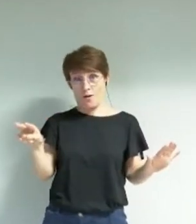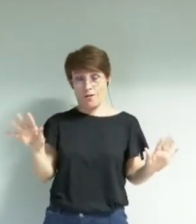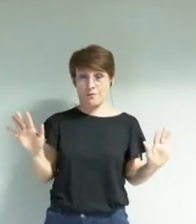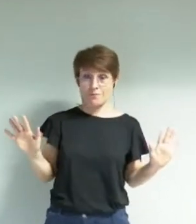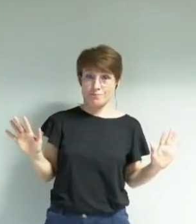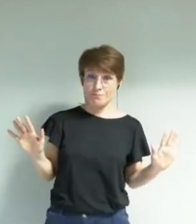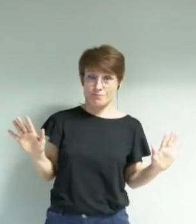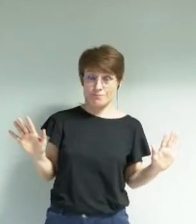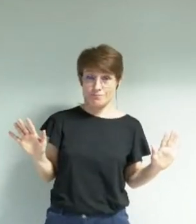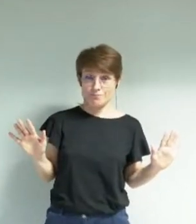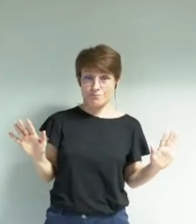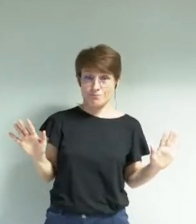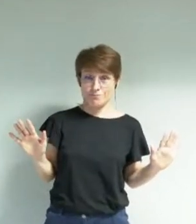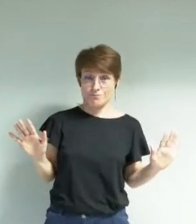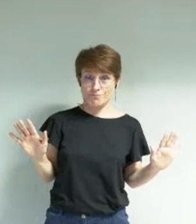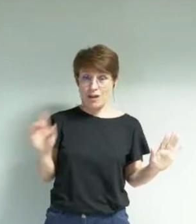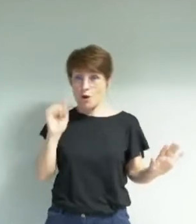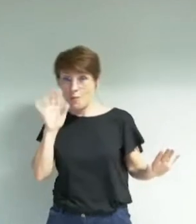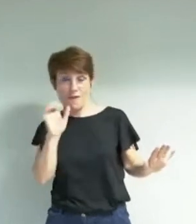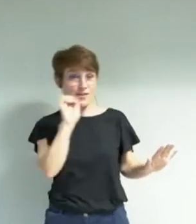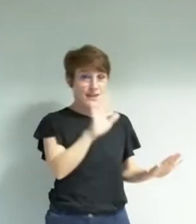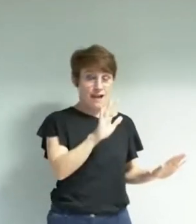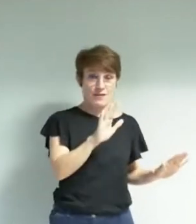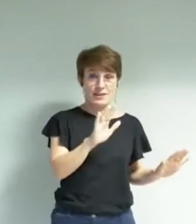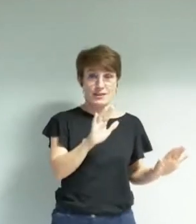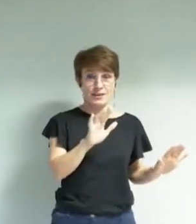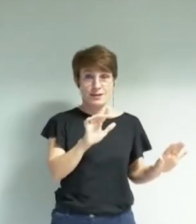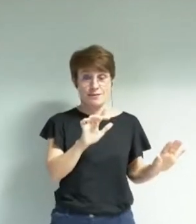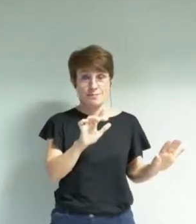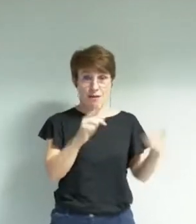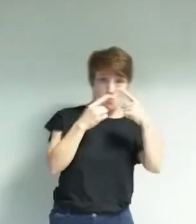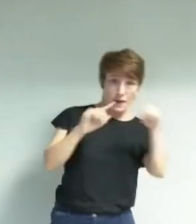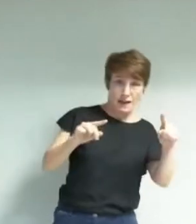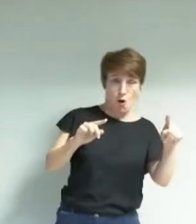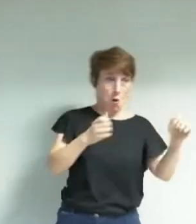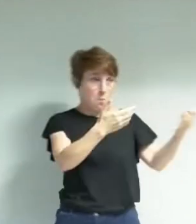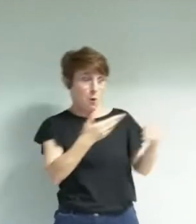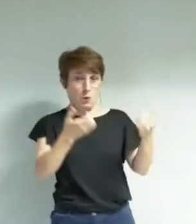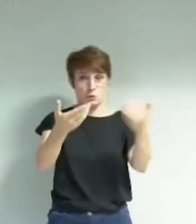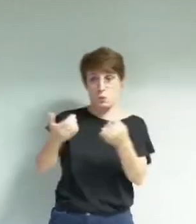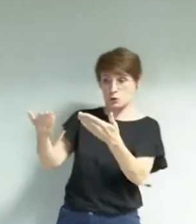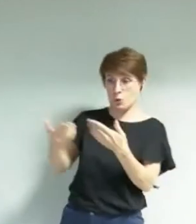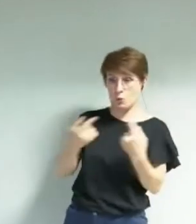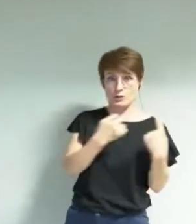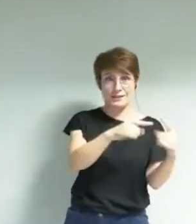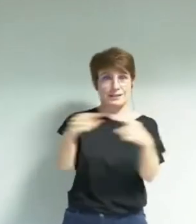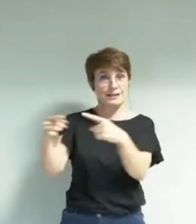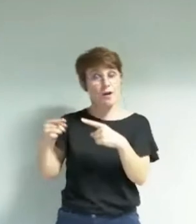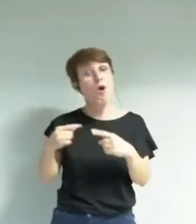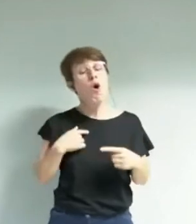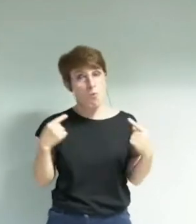des oppositions et des propositions qui sont faites là je suis pour ma part moi très fier de cette